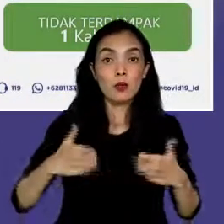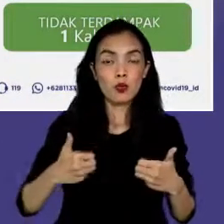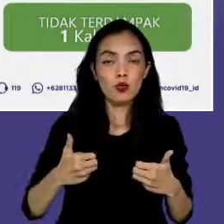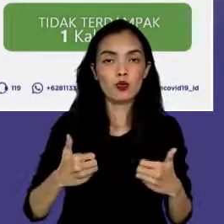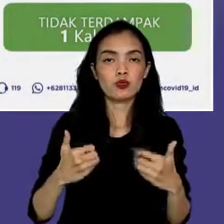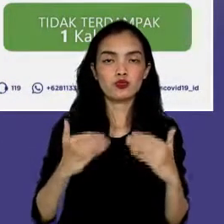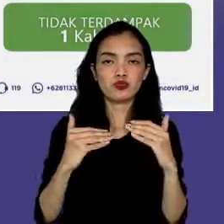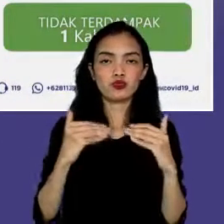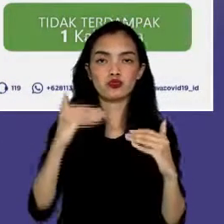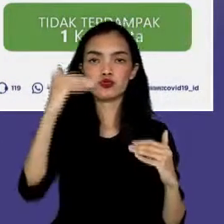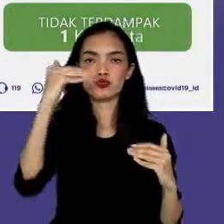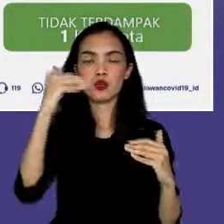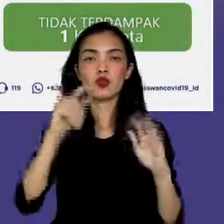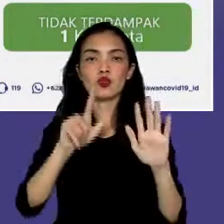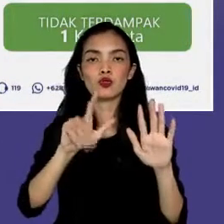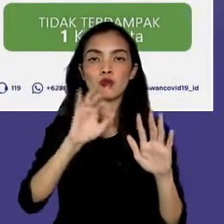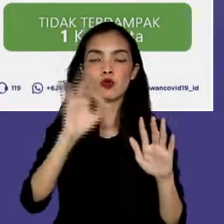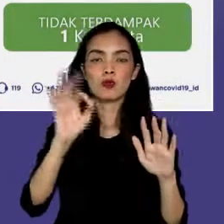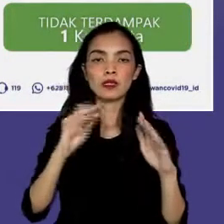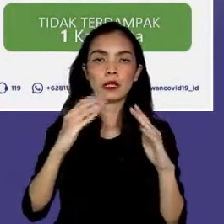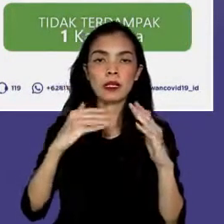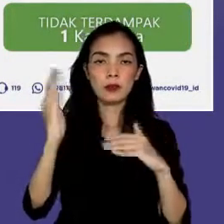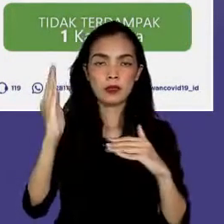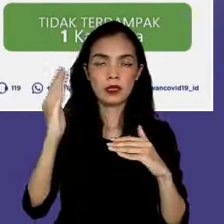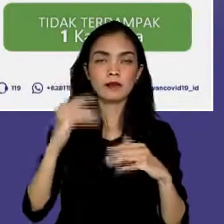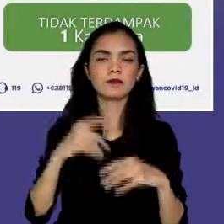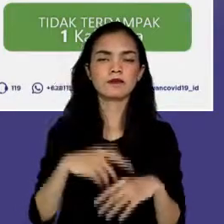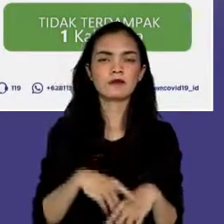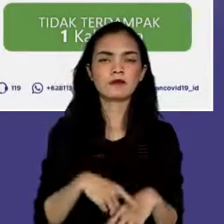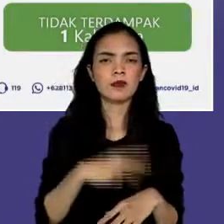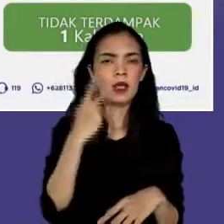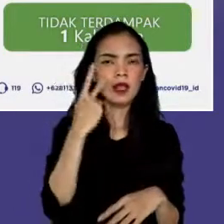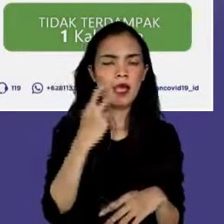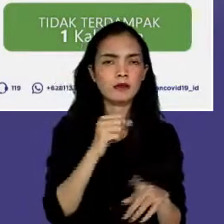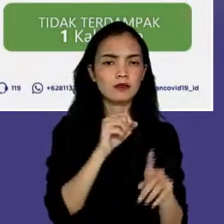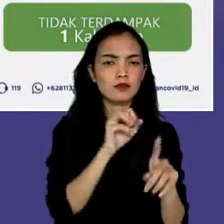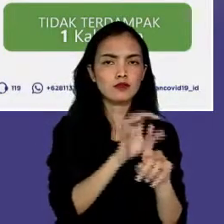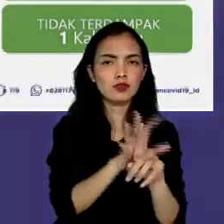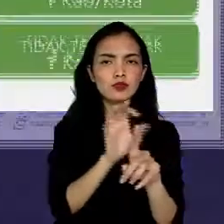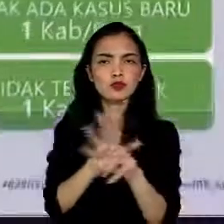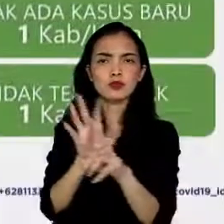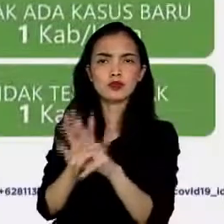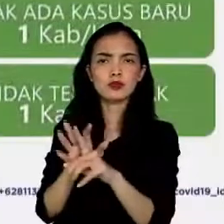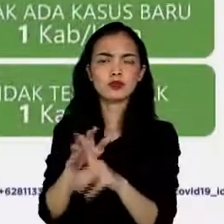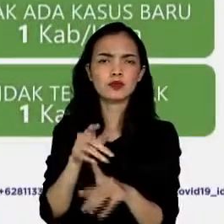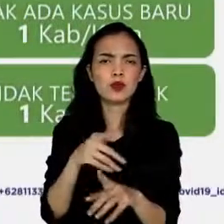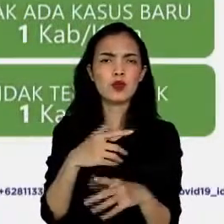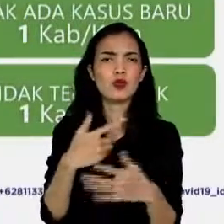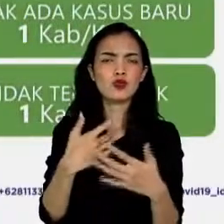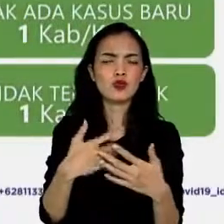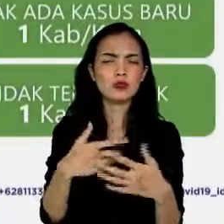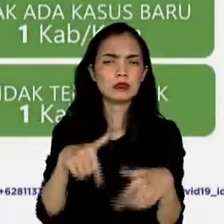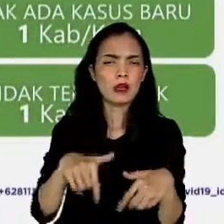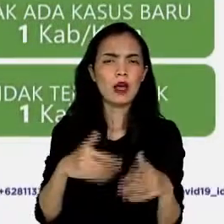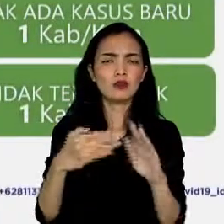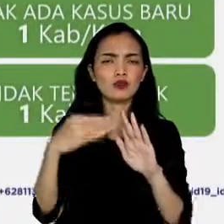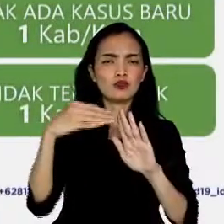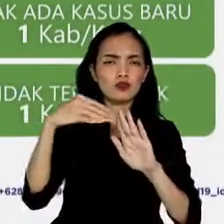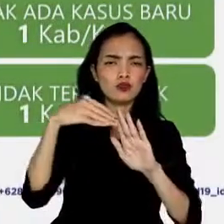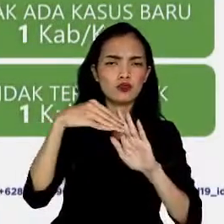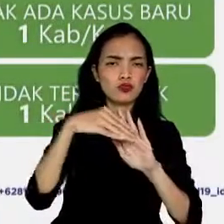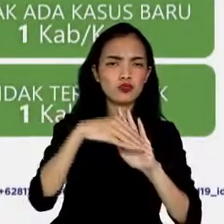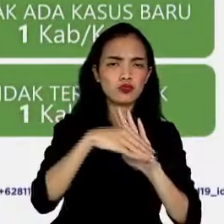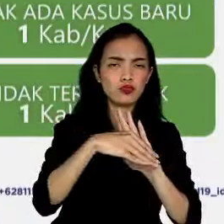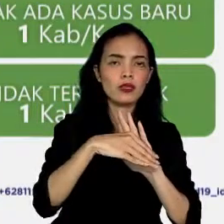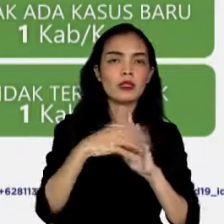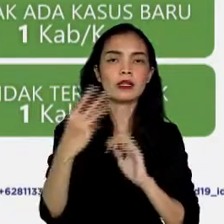dari 70%. Jika dilihat pada persen kasus aktif, terlihat mulai mengalami penurunan